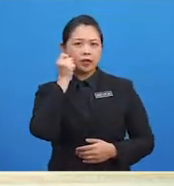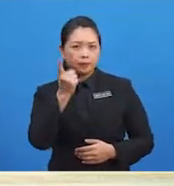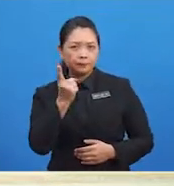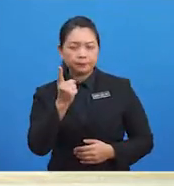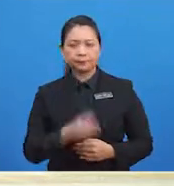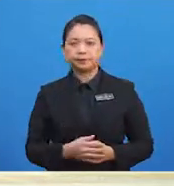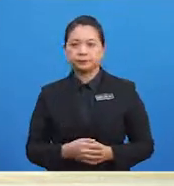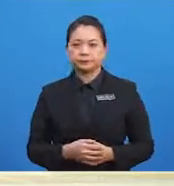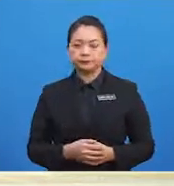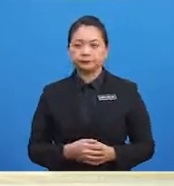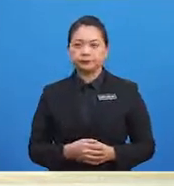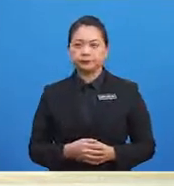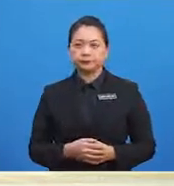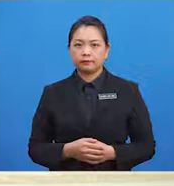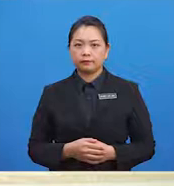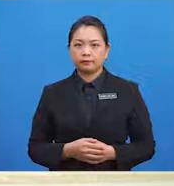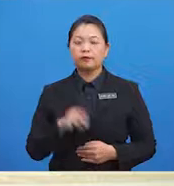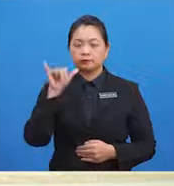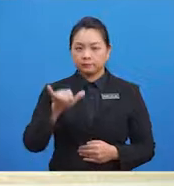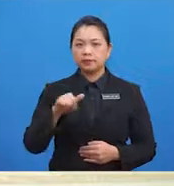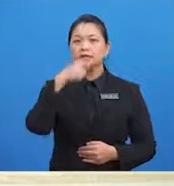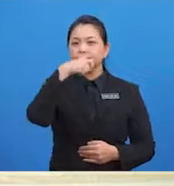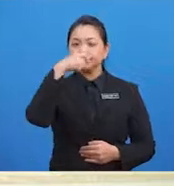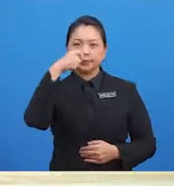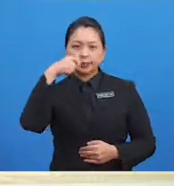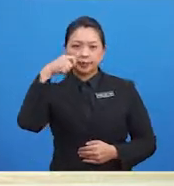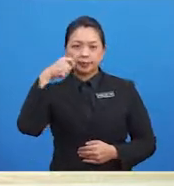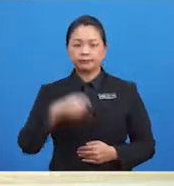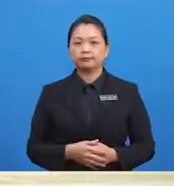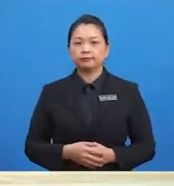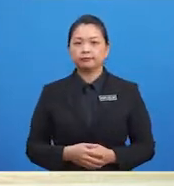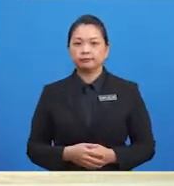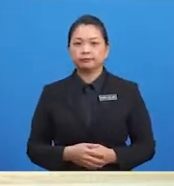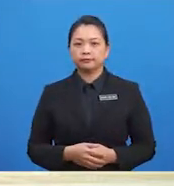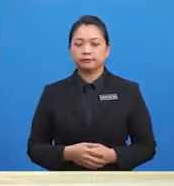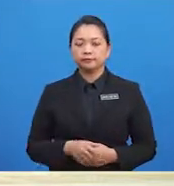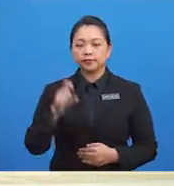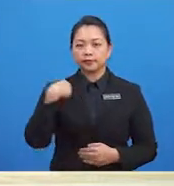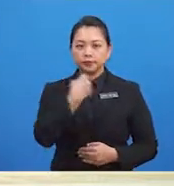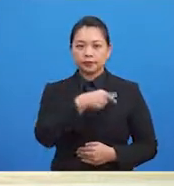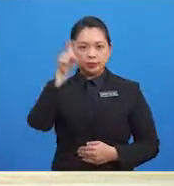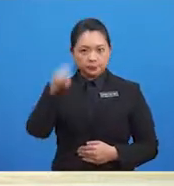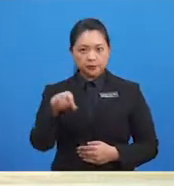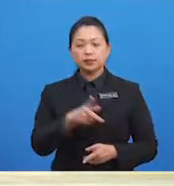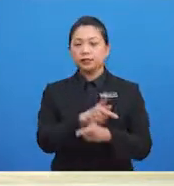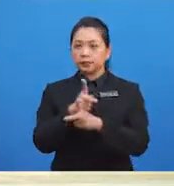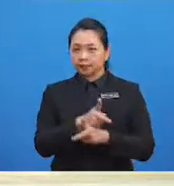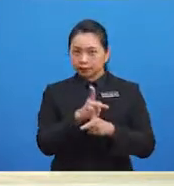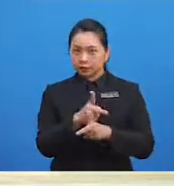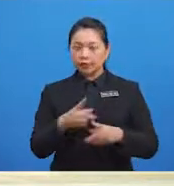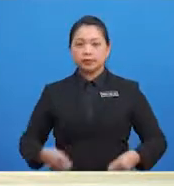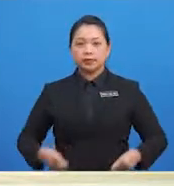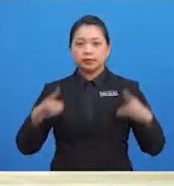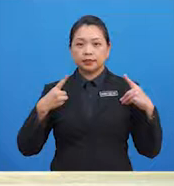menjaga gigi kita dengan memberus gigi sekurang-kurangnya dua kali sehari